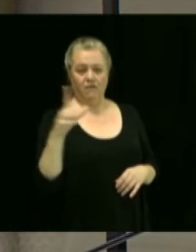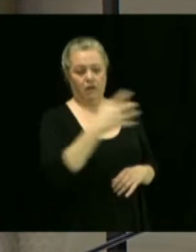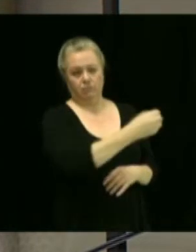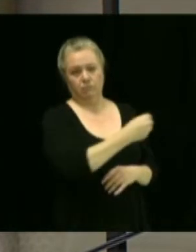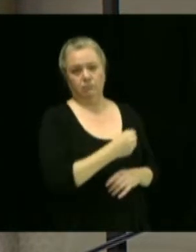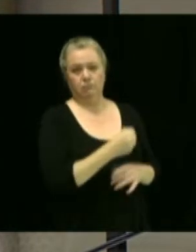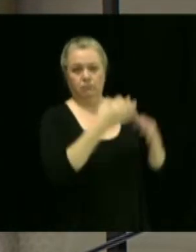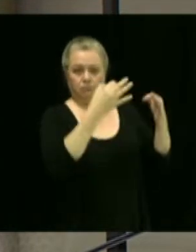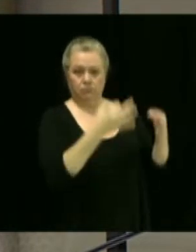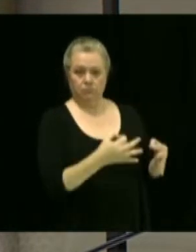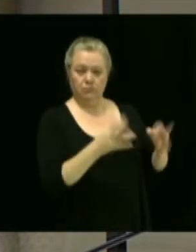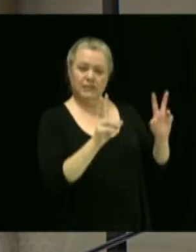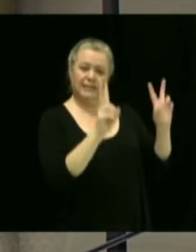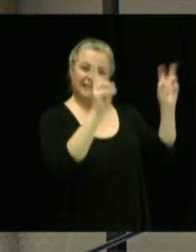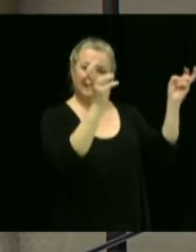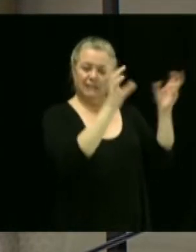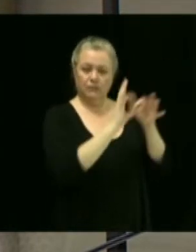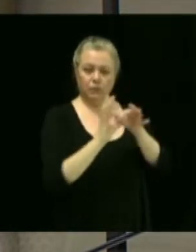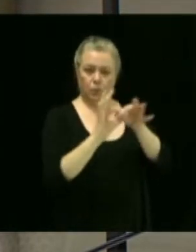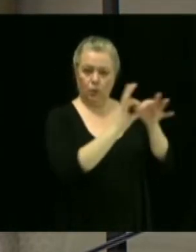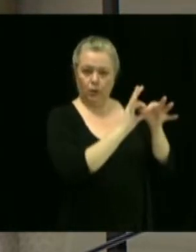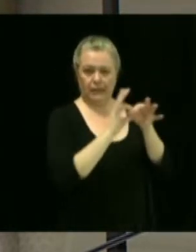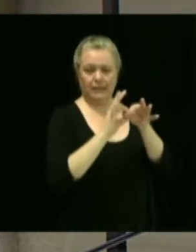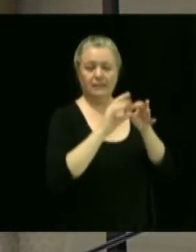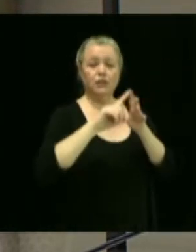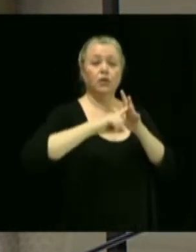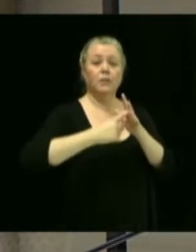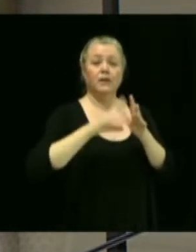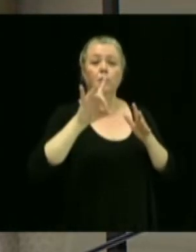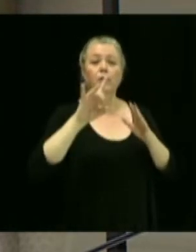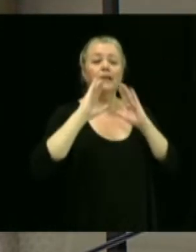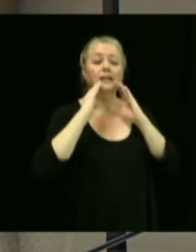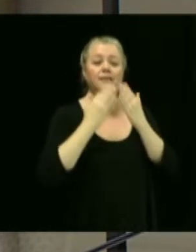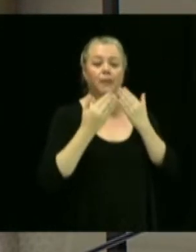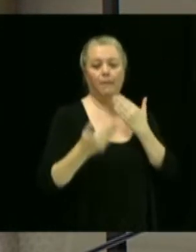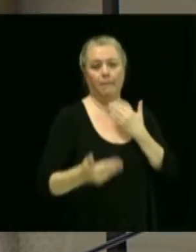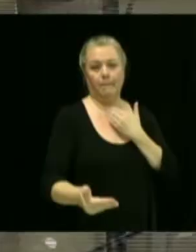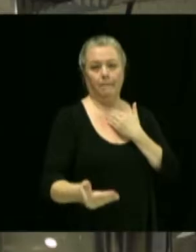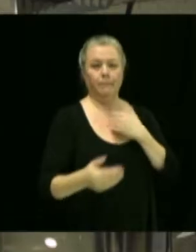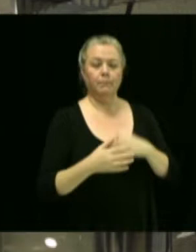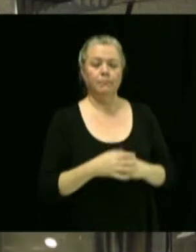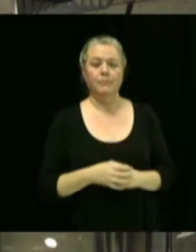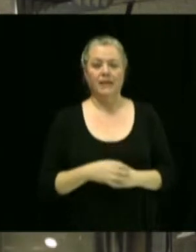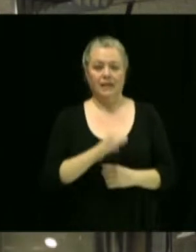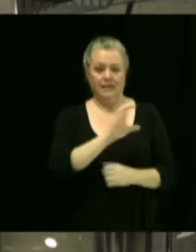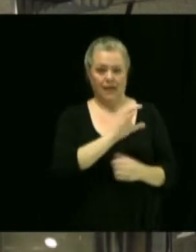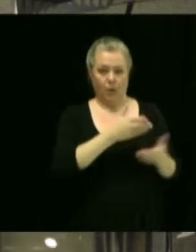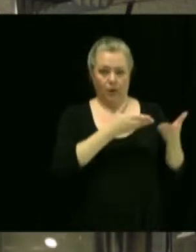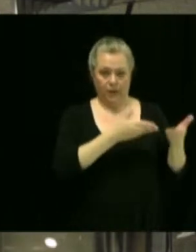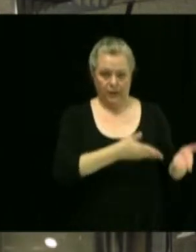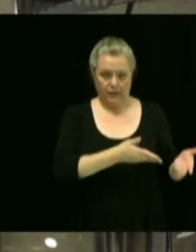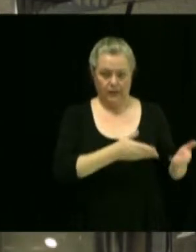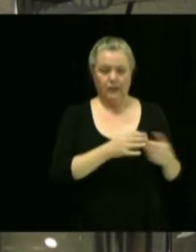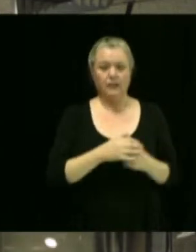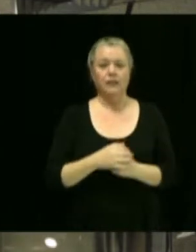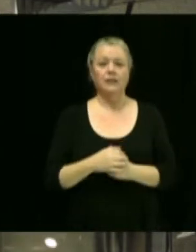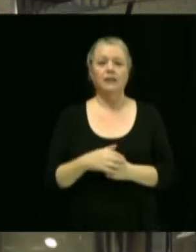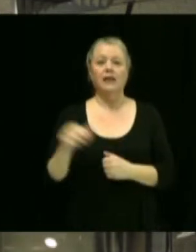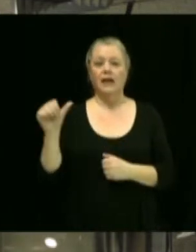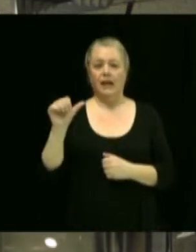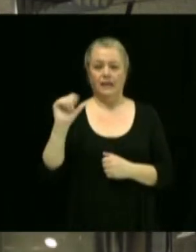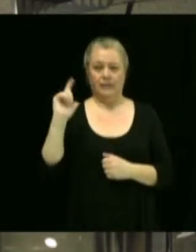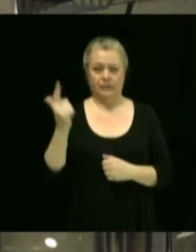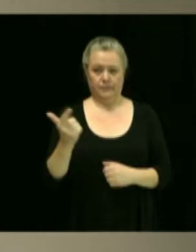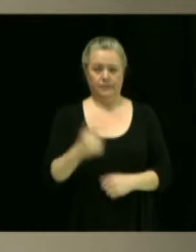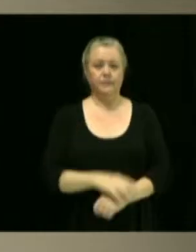poste de coordonnatrice, et ce, à partir du 8 décembre prochain. Caroline propose. Alexandre,